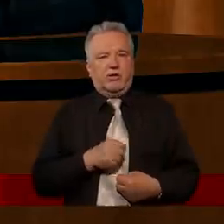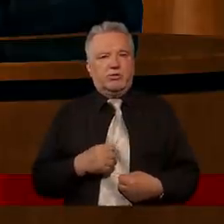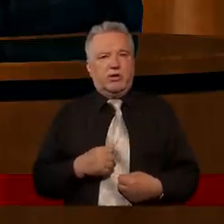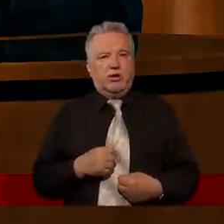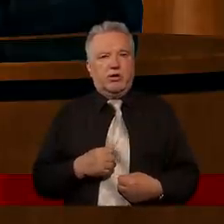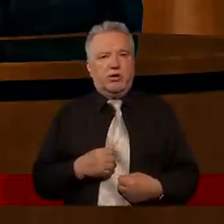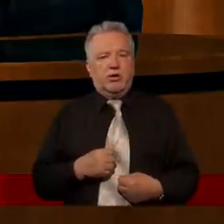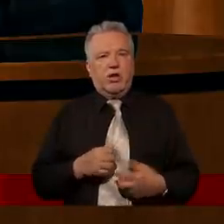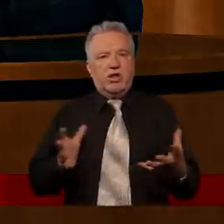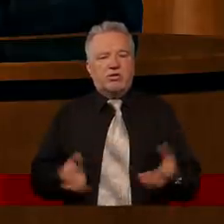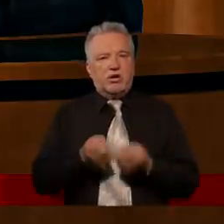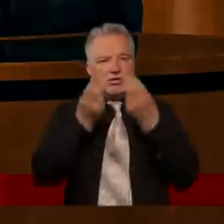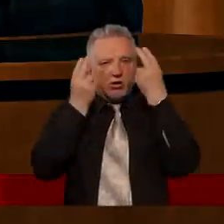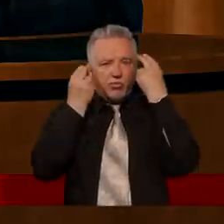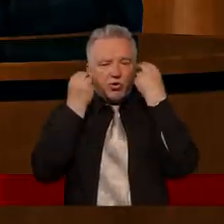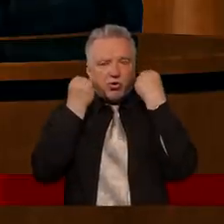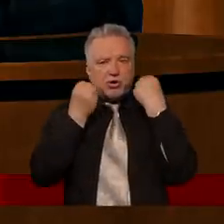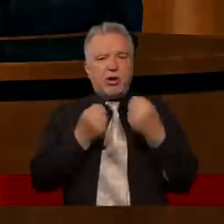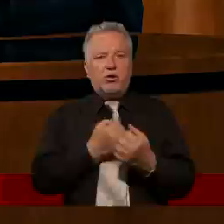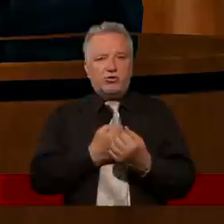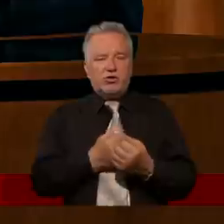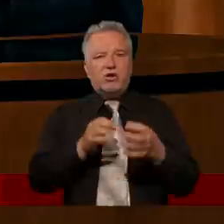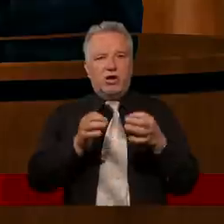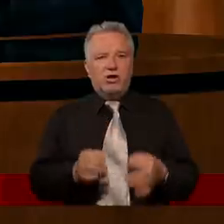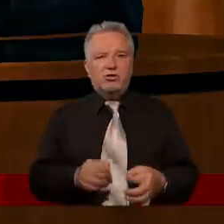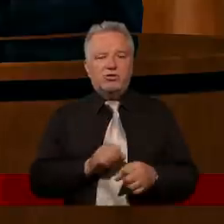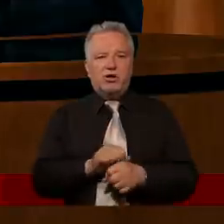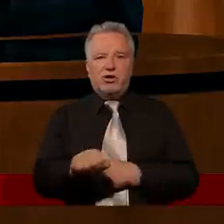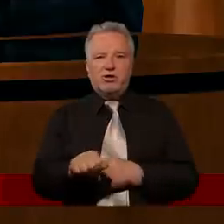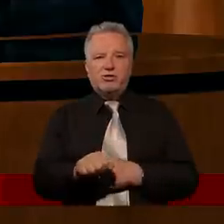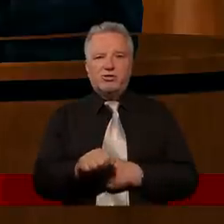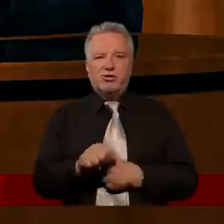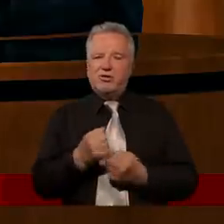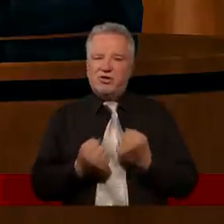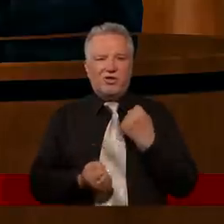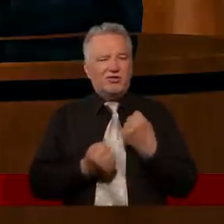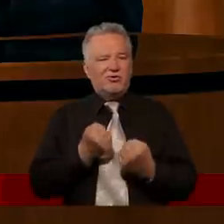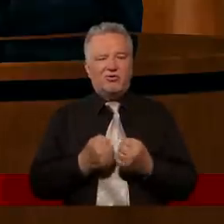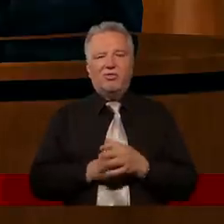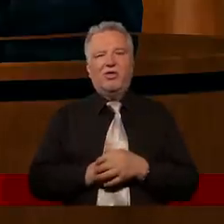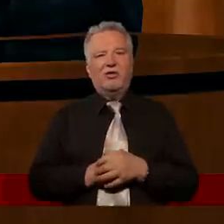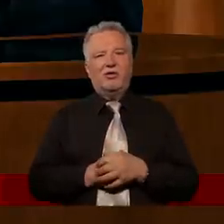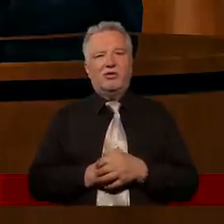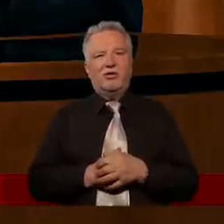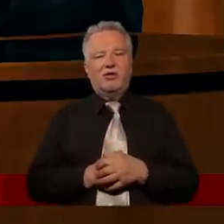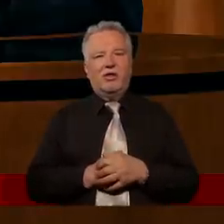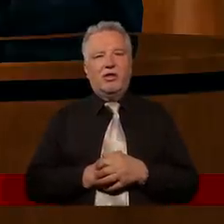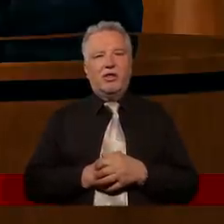znalezienie pokornego dziecka w dzisiejszych czasach jest naprawdę chyba dużym wyzwaniem.